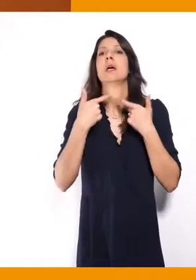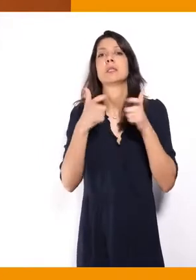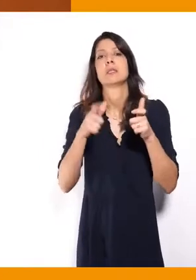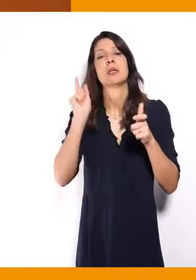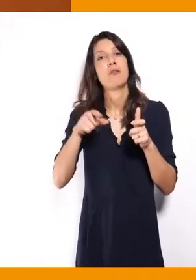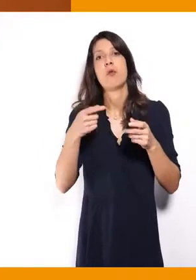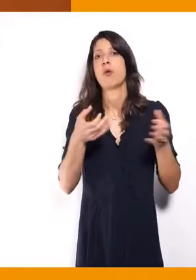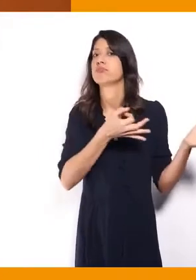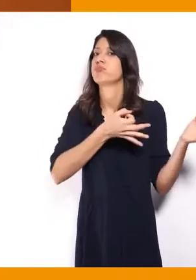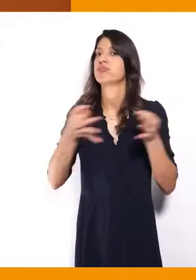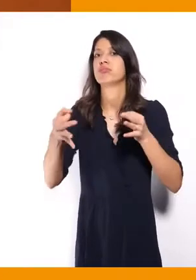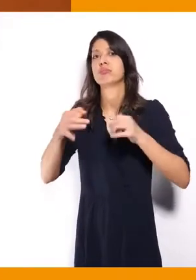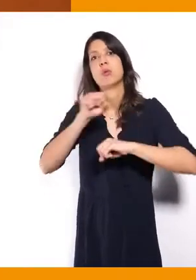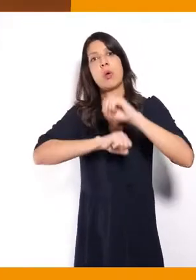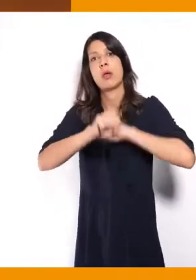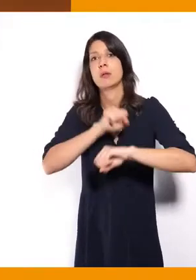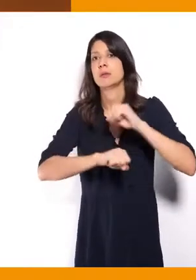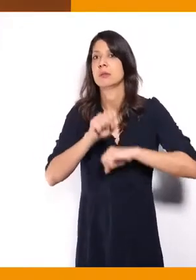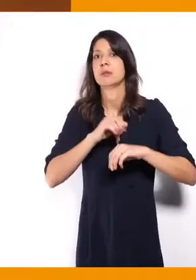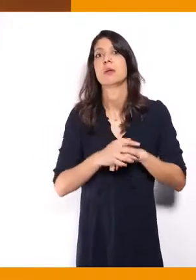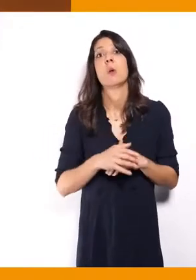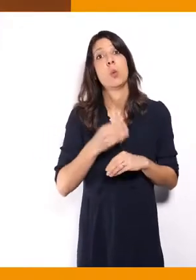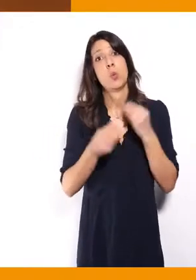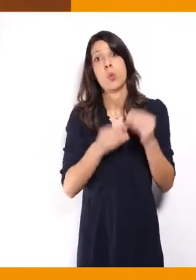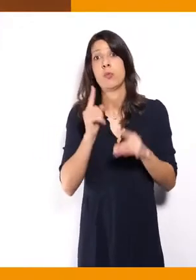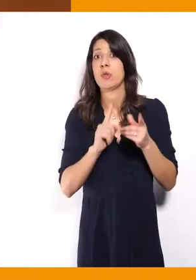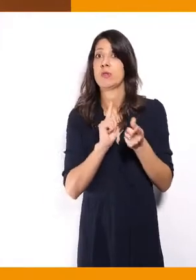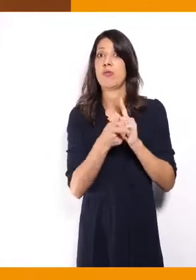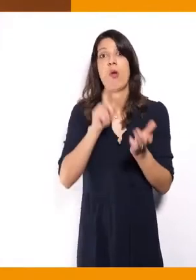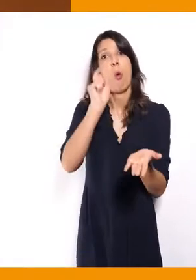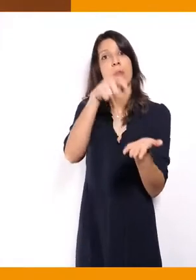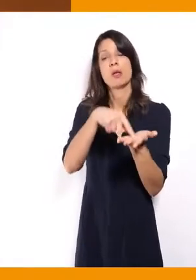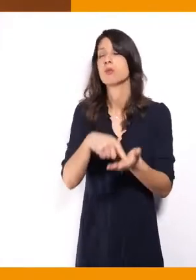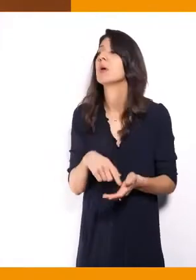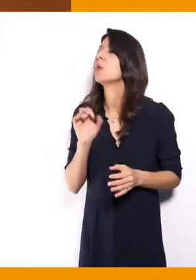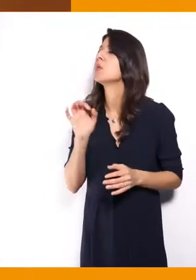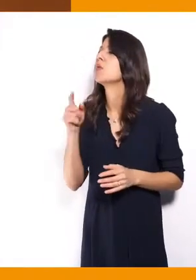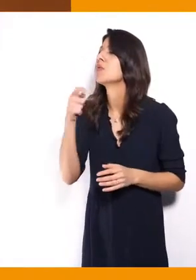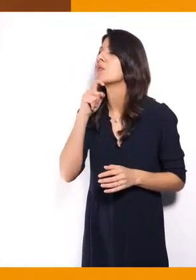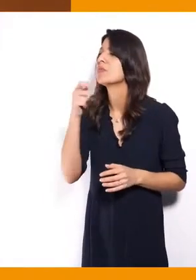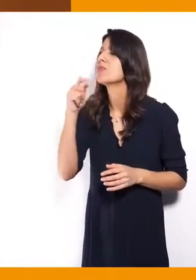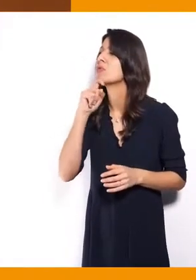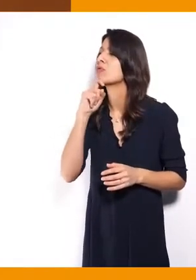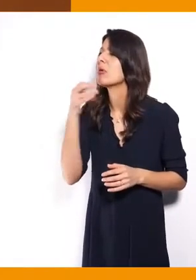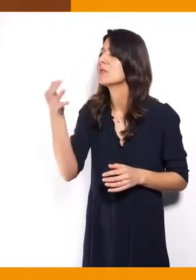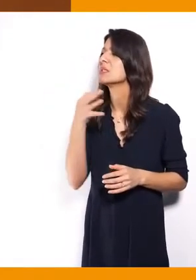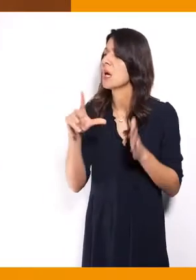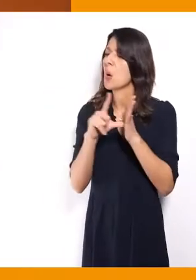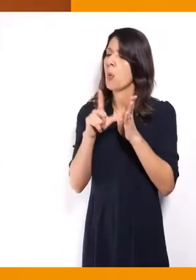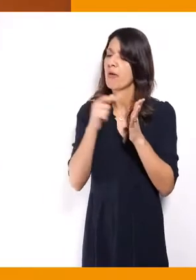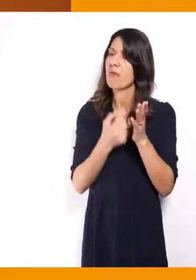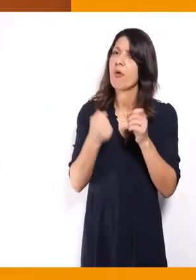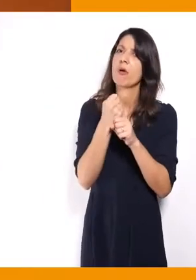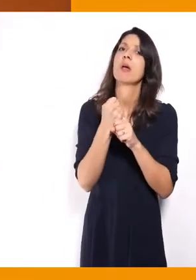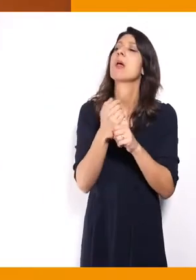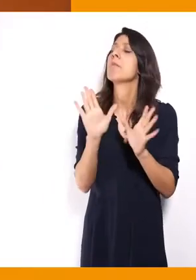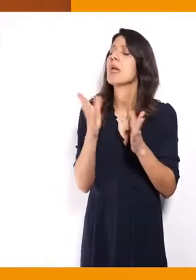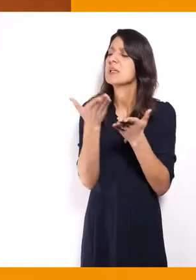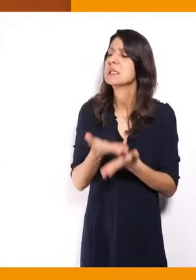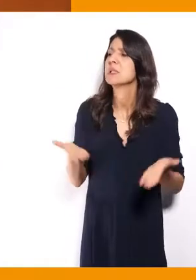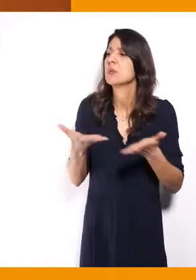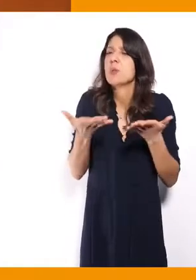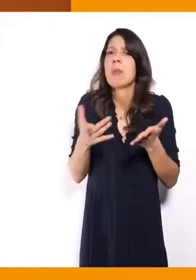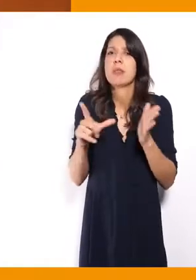ce qui n'est pas le cas aujourd'hui. Peut-être alors justement parce que vous parliez de la loi, est-ce qu'on peut rappeler finalement quel est l'état de la loi